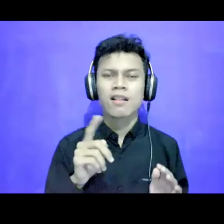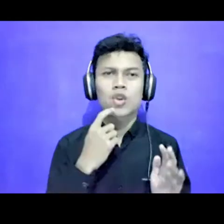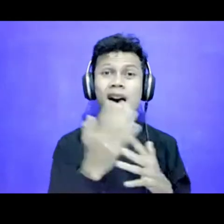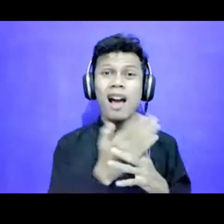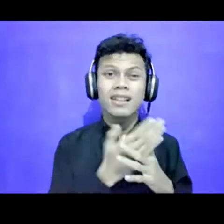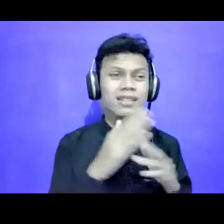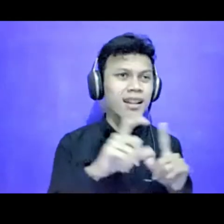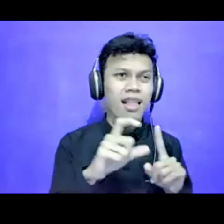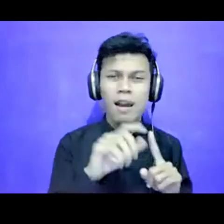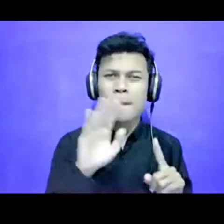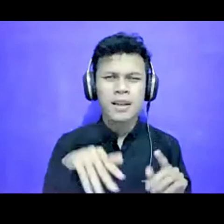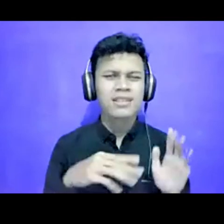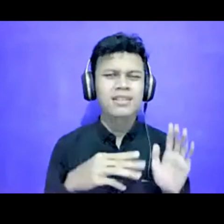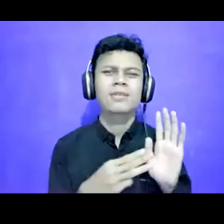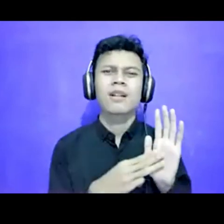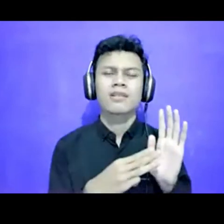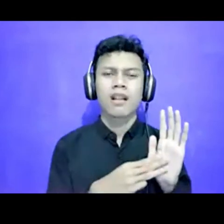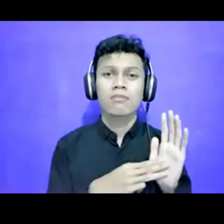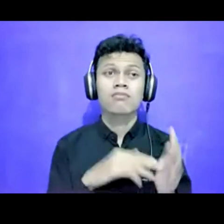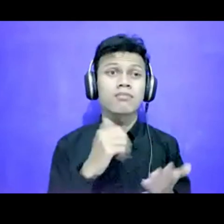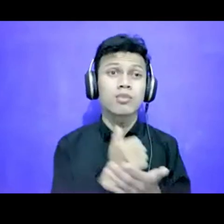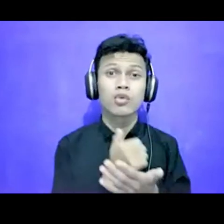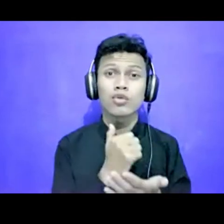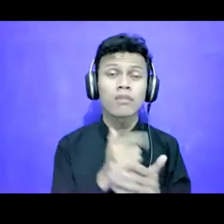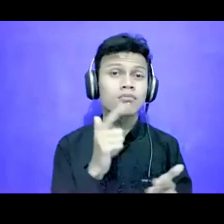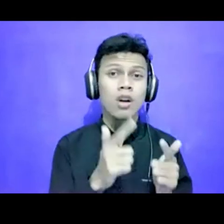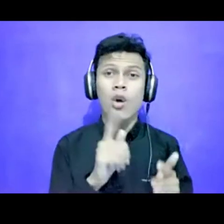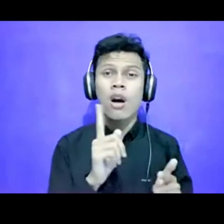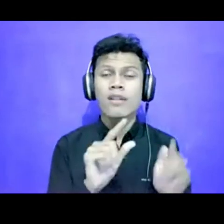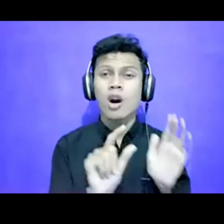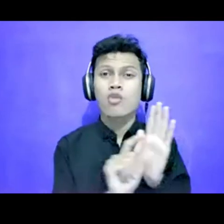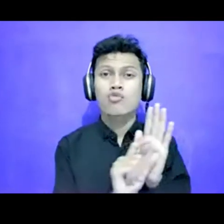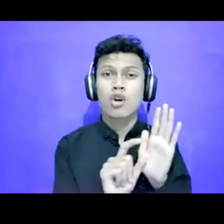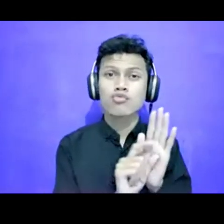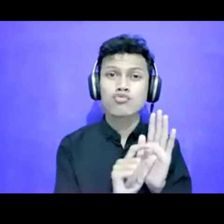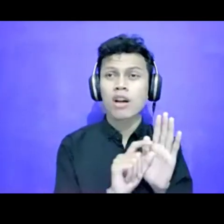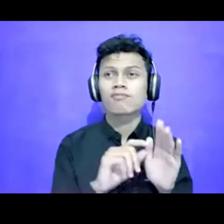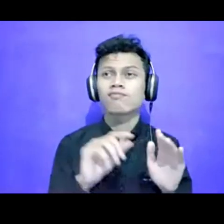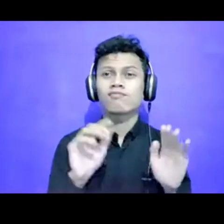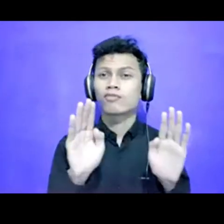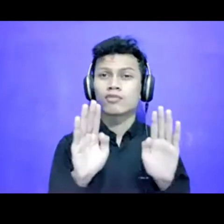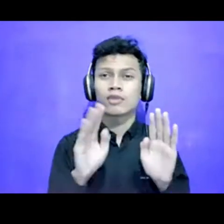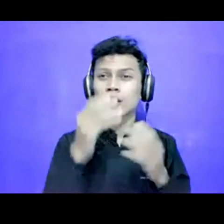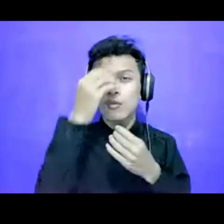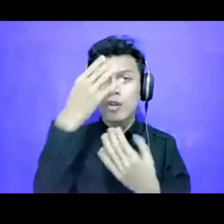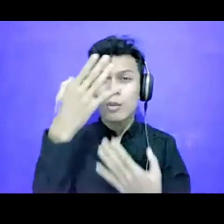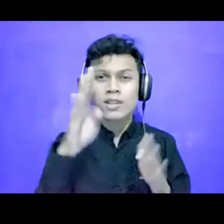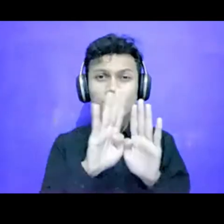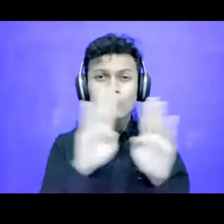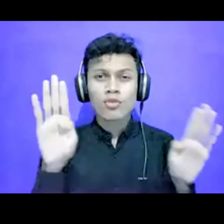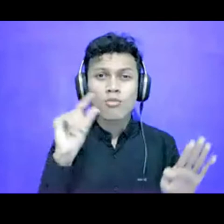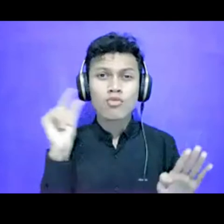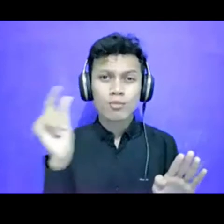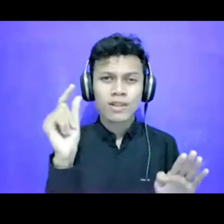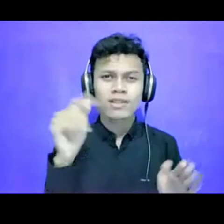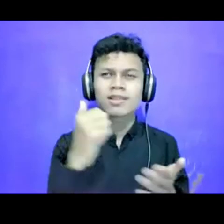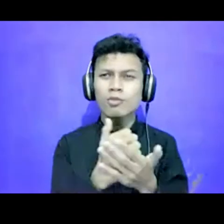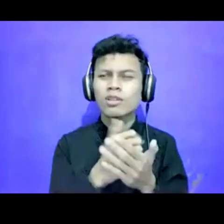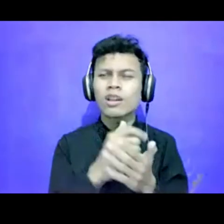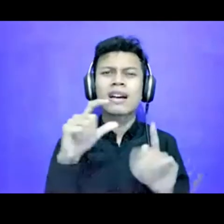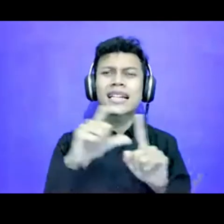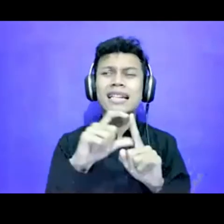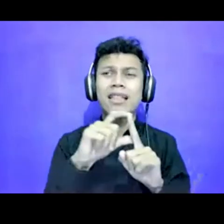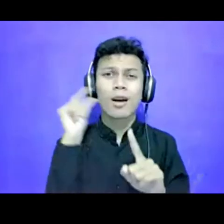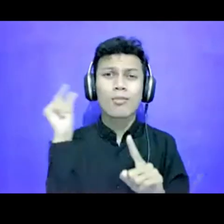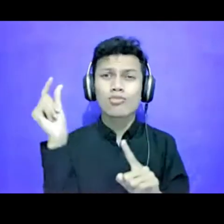seharusnya kalau berdasarkan undang-undang terbukaan informasi publik ya data publik itu harusnya bisa kita akses bisa kita minta